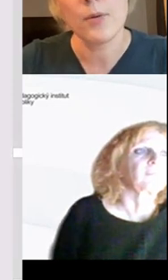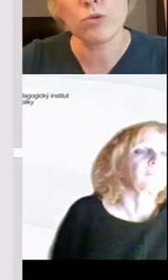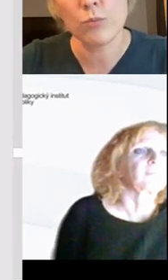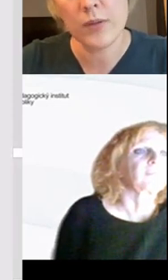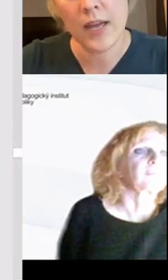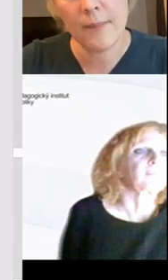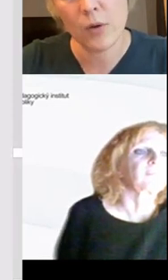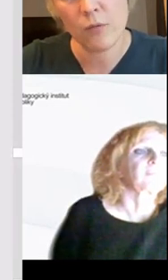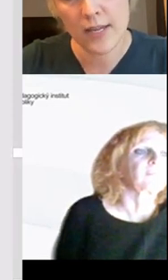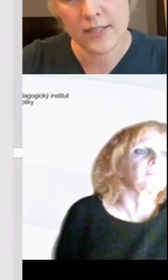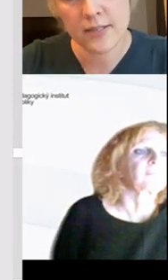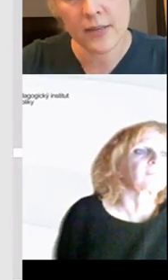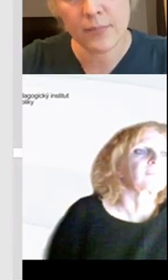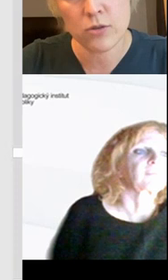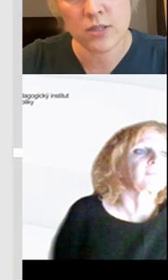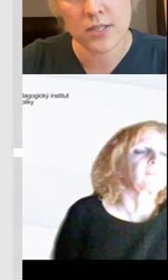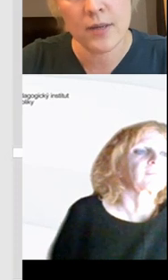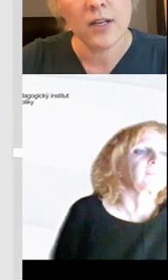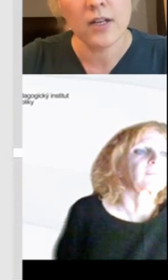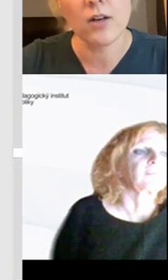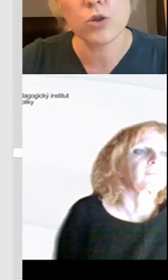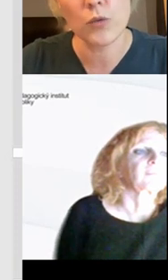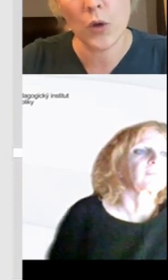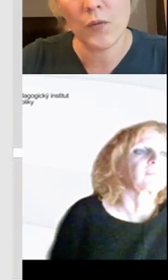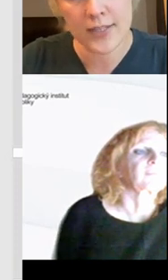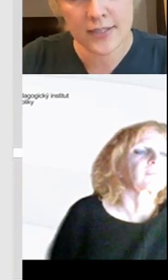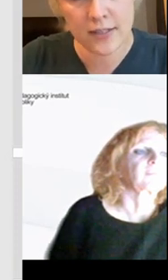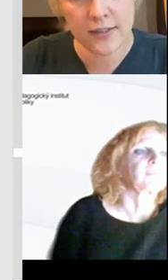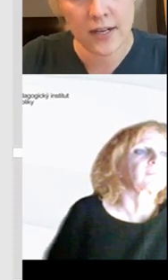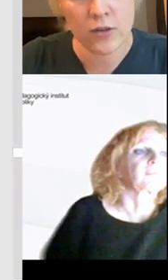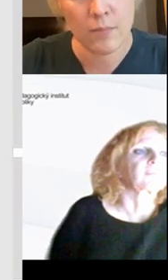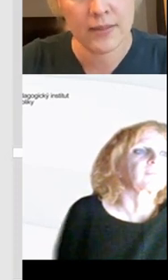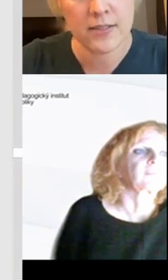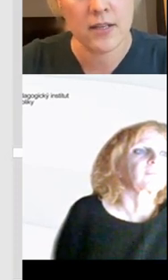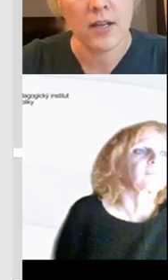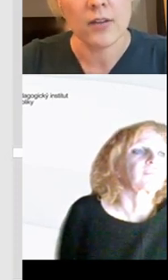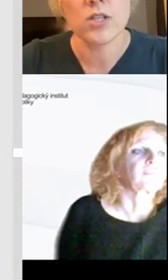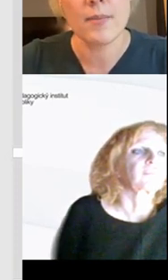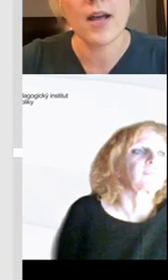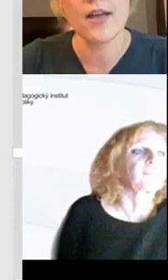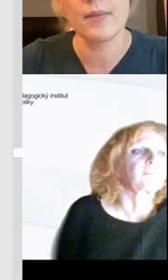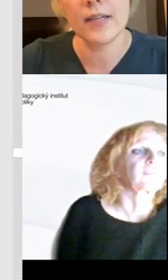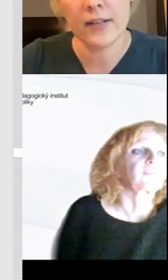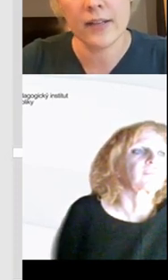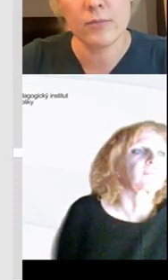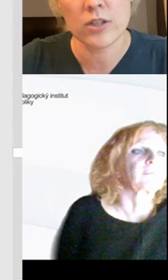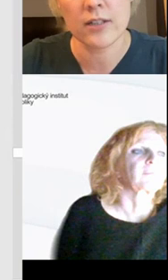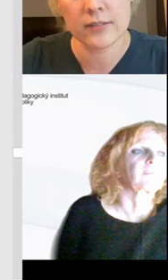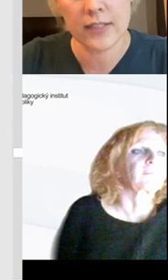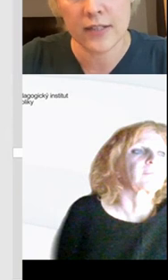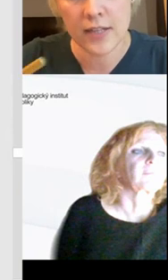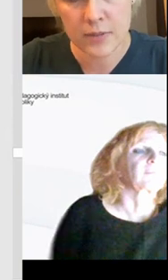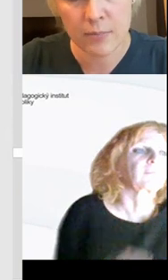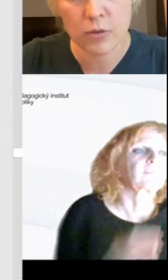ty děti postupně provést nějakým procesem osvojování si digitálních kompetencií. To znamená, i my tady,